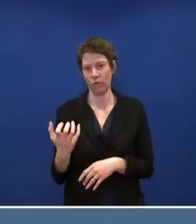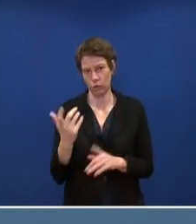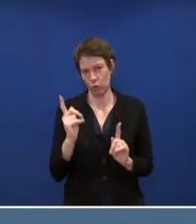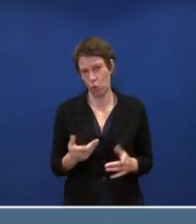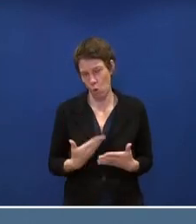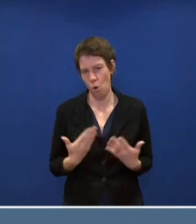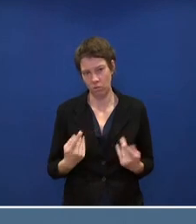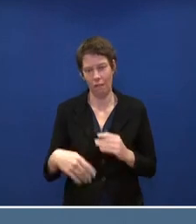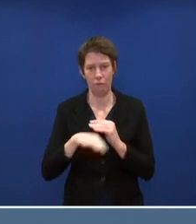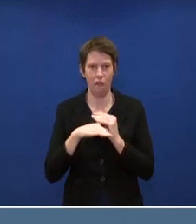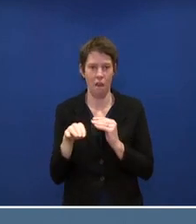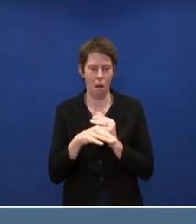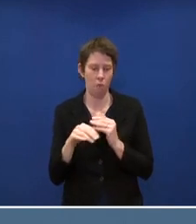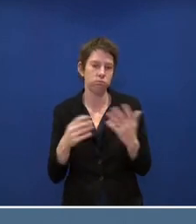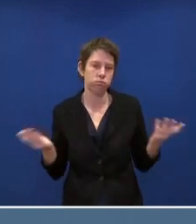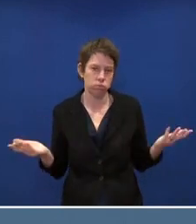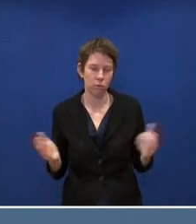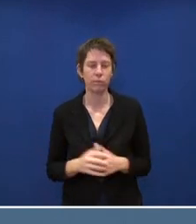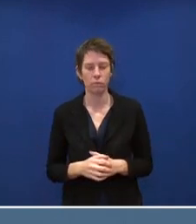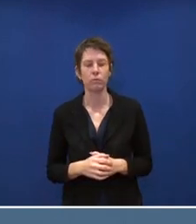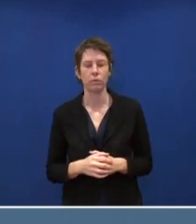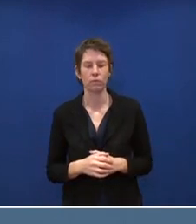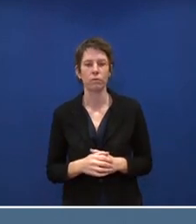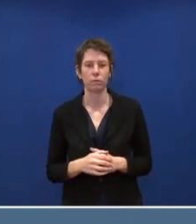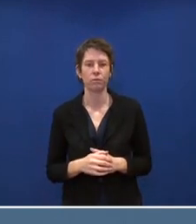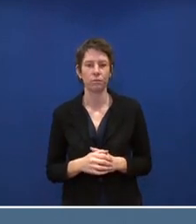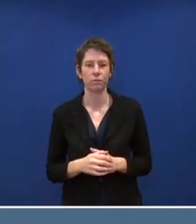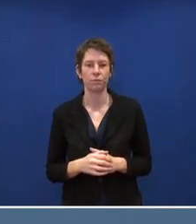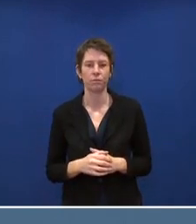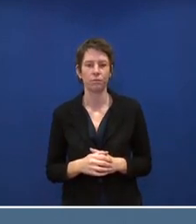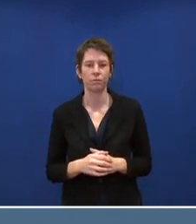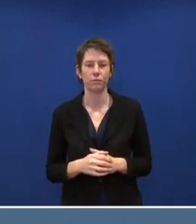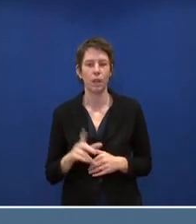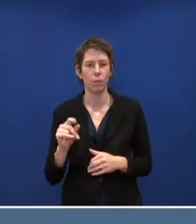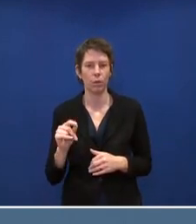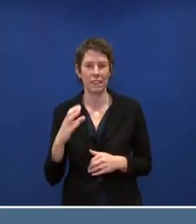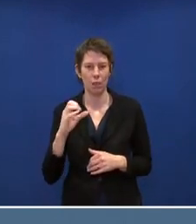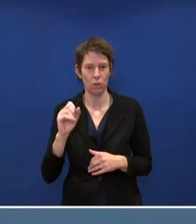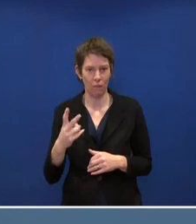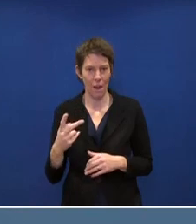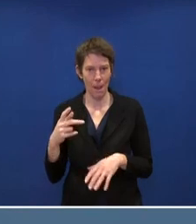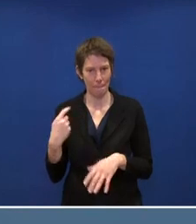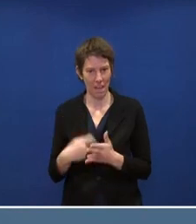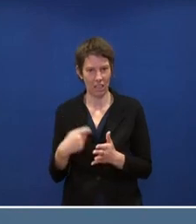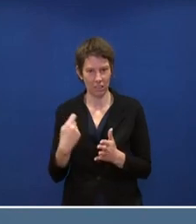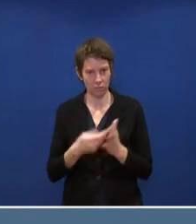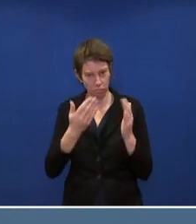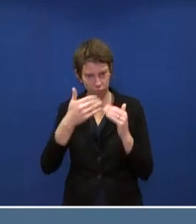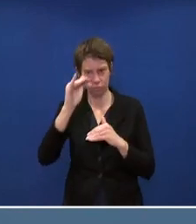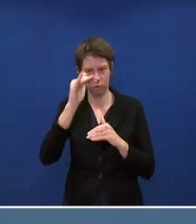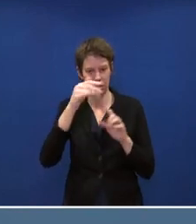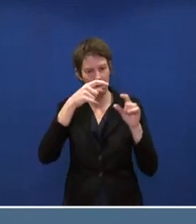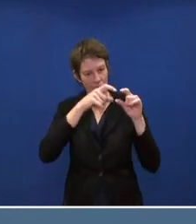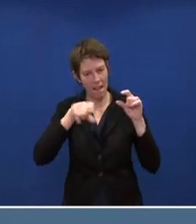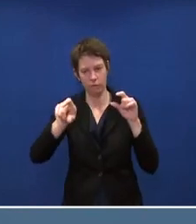für beide Seiten, 50-50, wenn der CO2-Preis eben dann die gewisse Erhöhung,